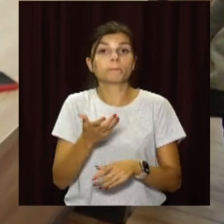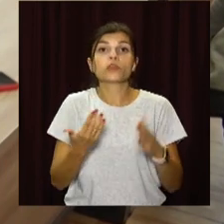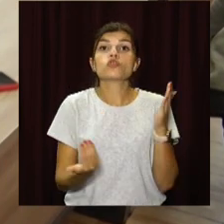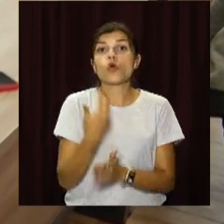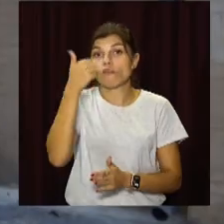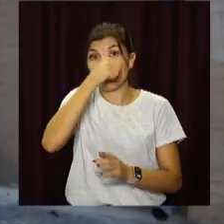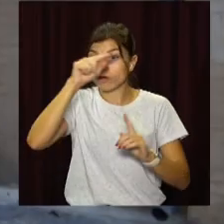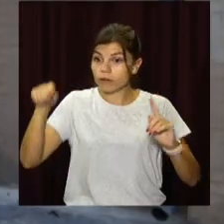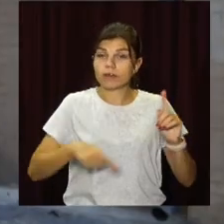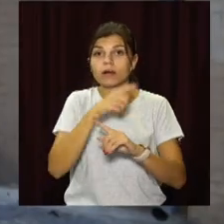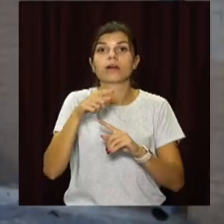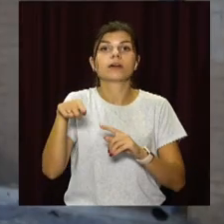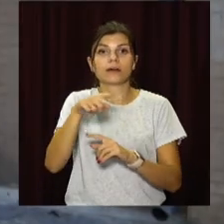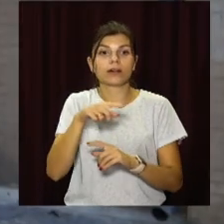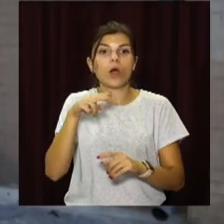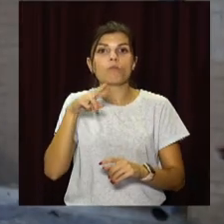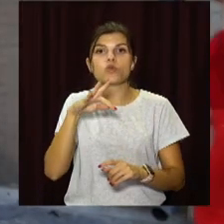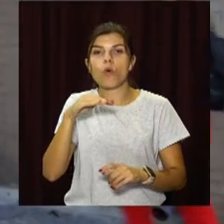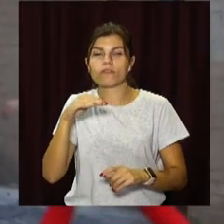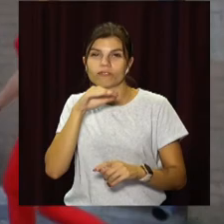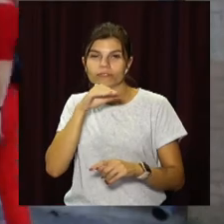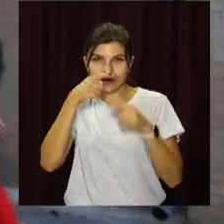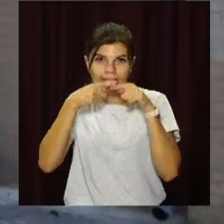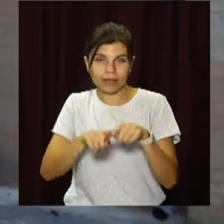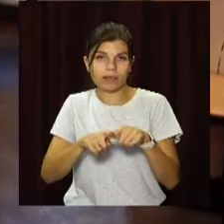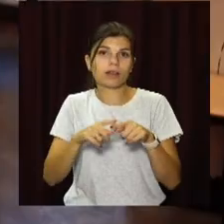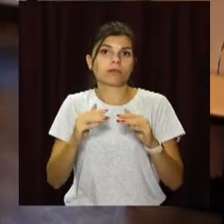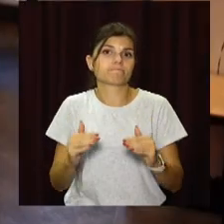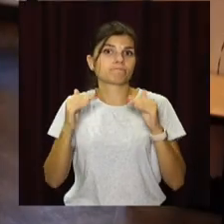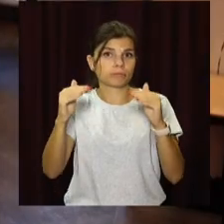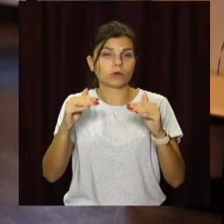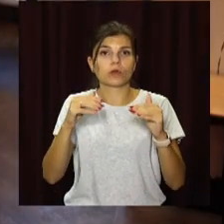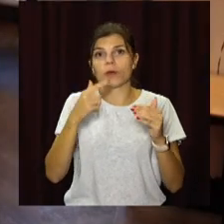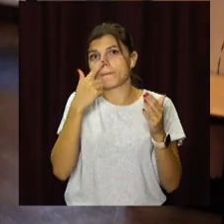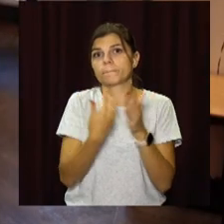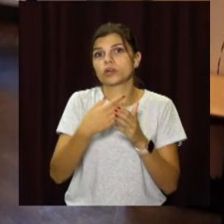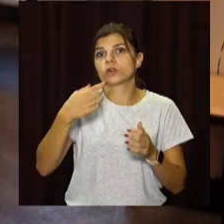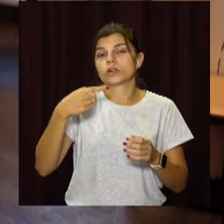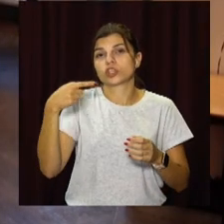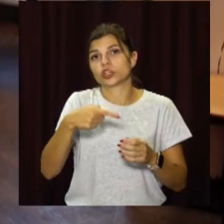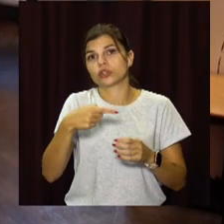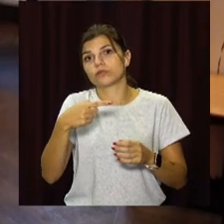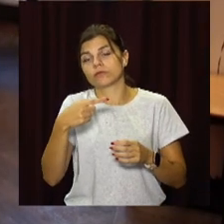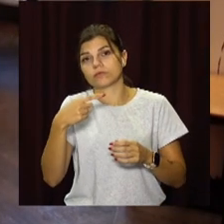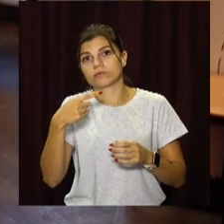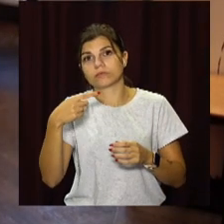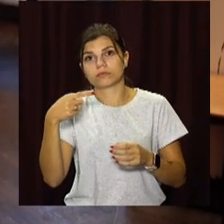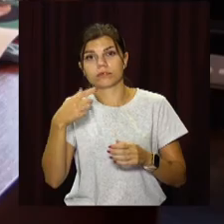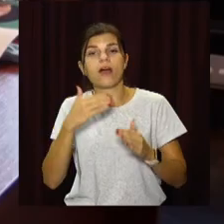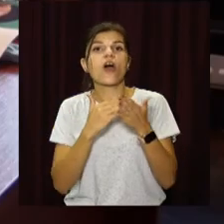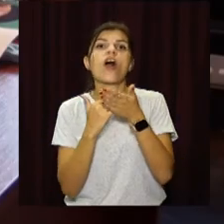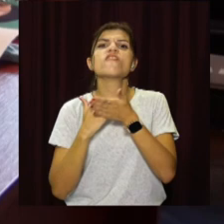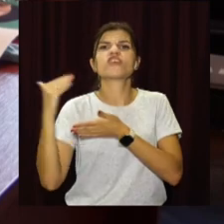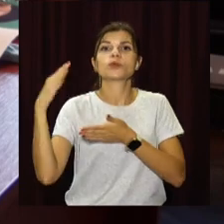року стипендія в закладах профтехосвіти зросте з півтисячі гривень до понад 1200, а студенти вищі